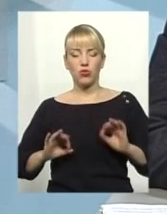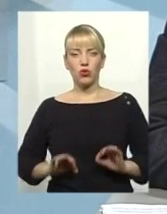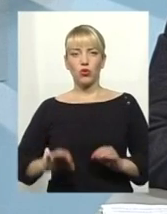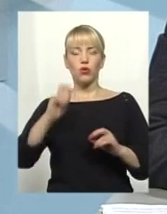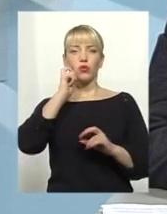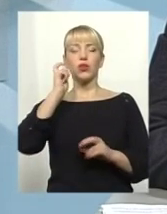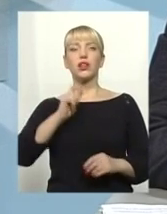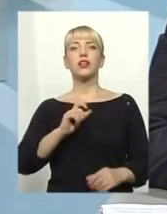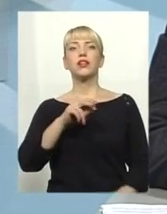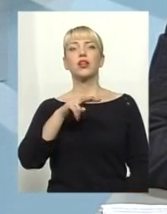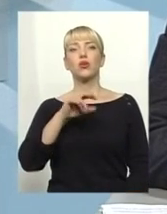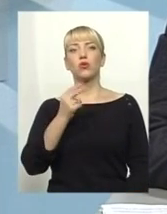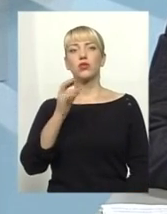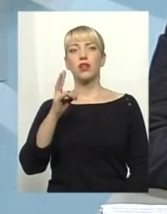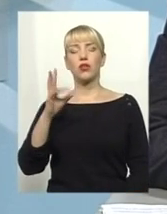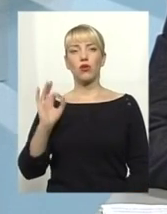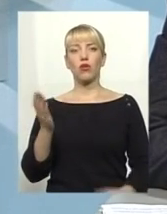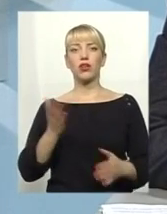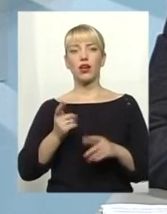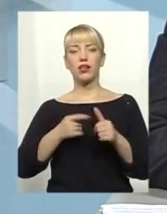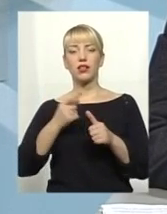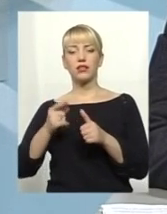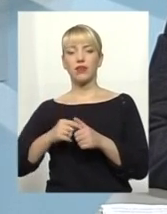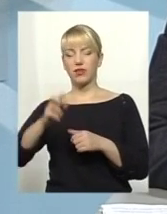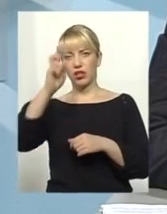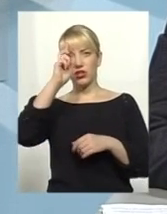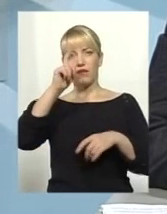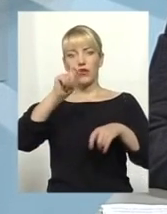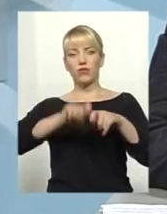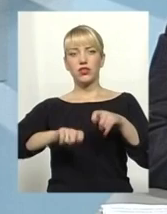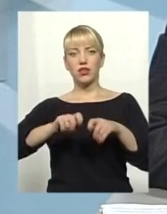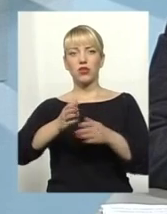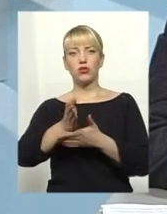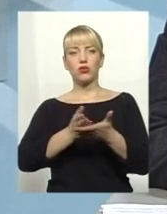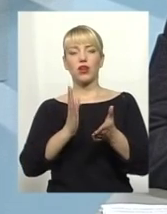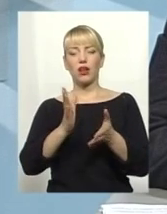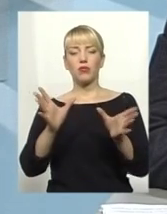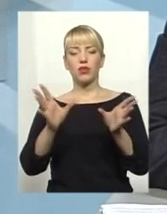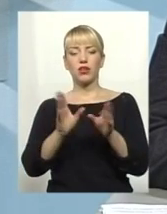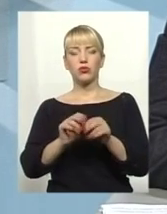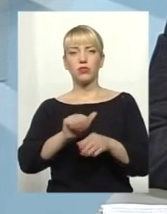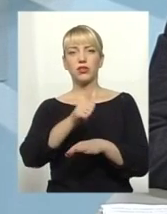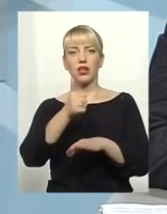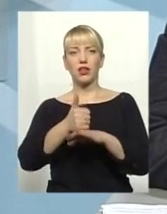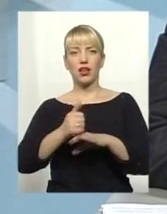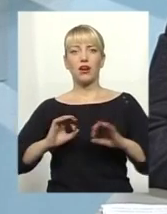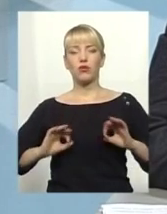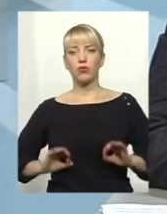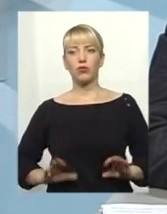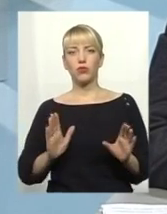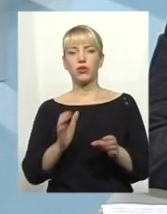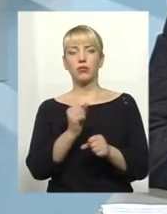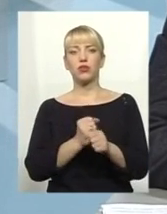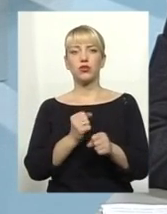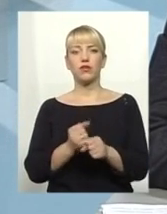Юрій Луценко, який сказав, що він назвав там державну фіскальну службу, яка буде разом з генеральною прокуратурою, працювати